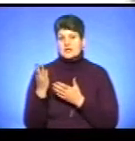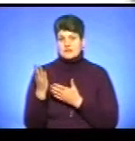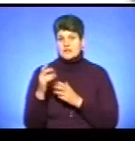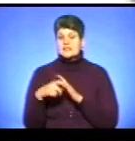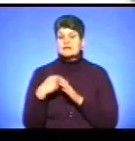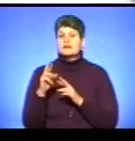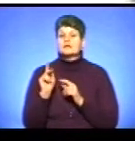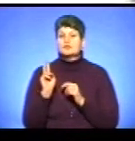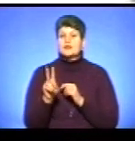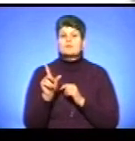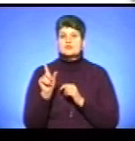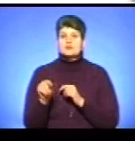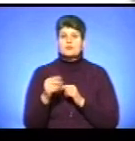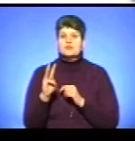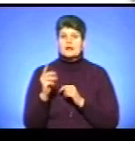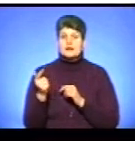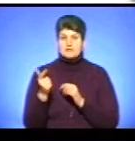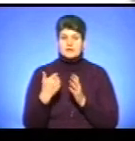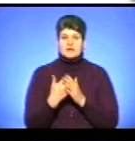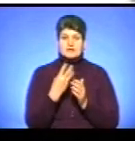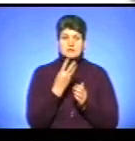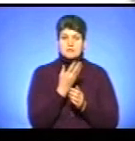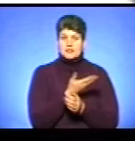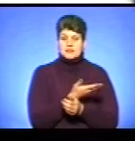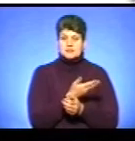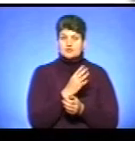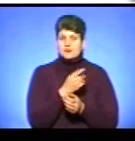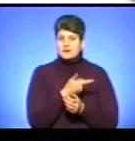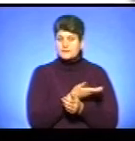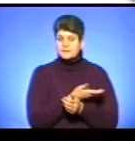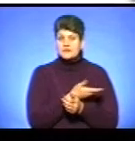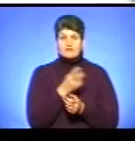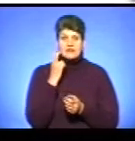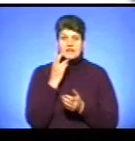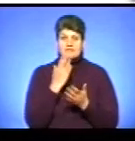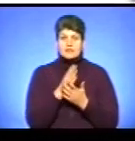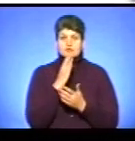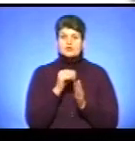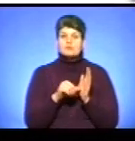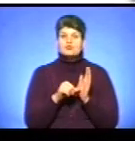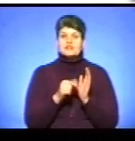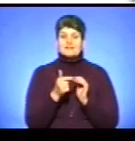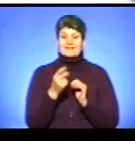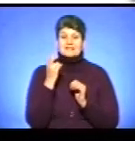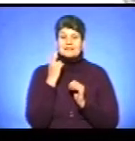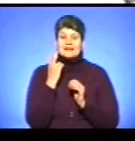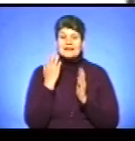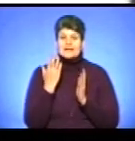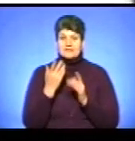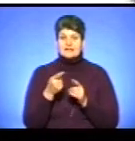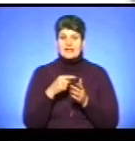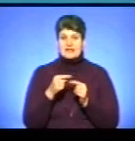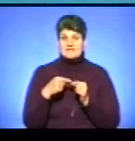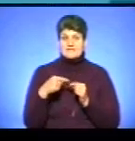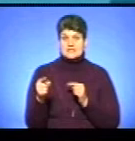там тролейбуси їздять по 3 гривні. Приклад, Хмельницького – без половиної гривні за проїзд. В Києві є маршрутки по 6 гривень, це в Києві, в відстані на порядок